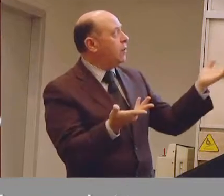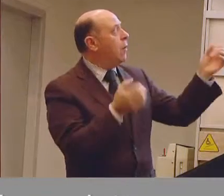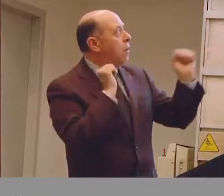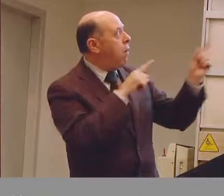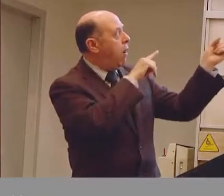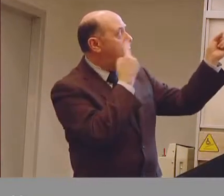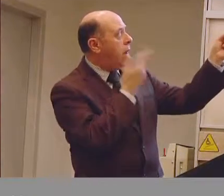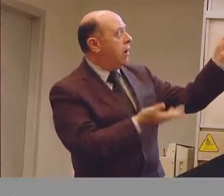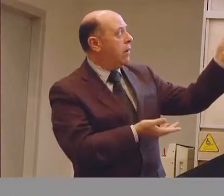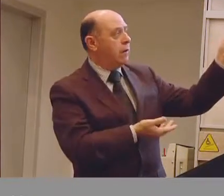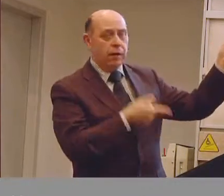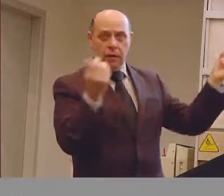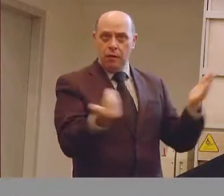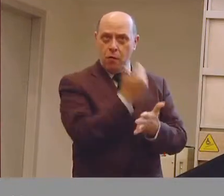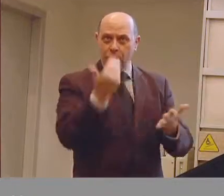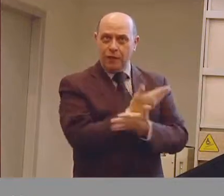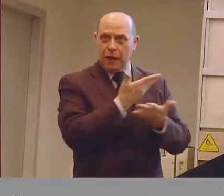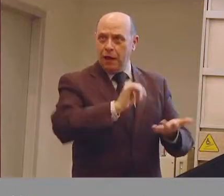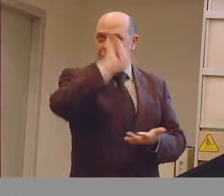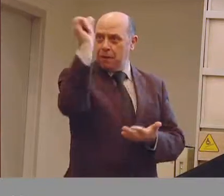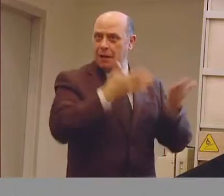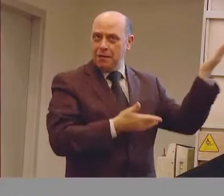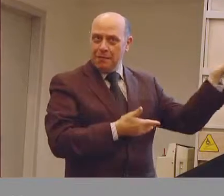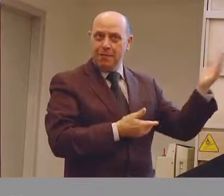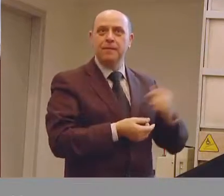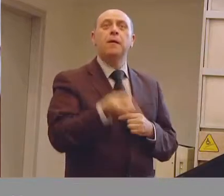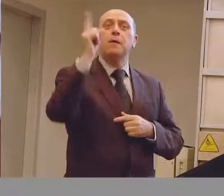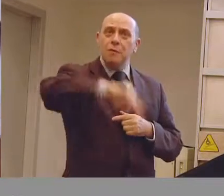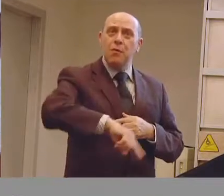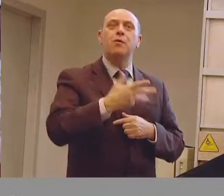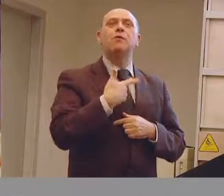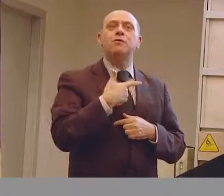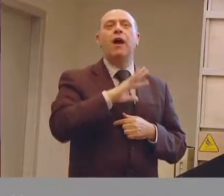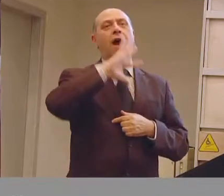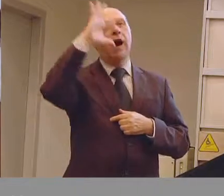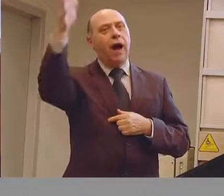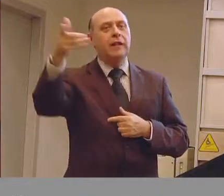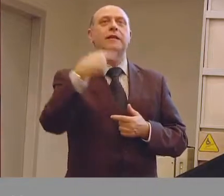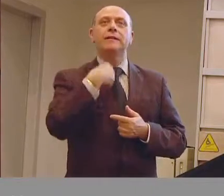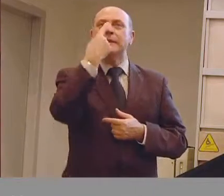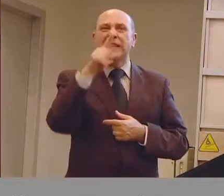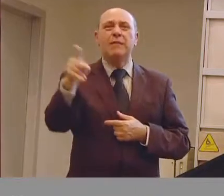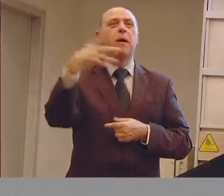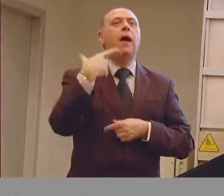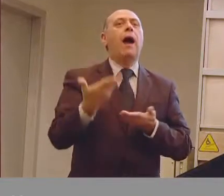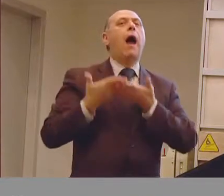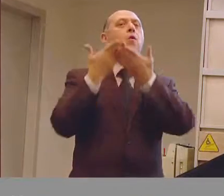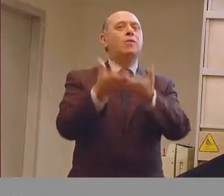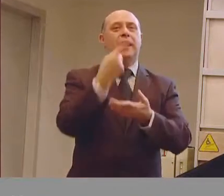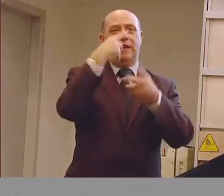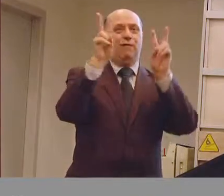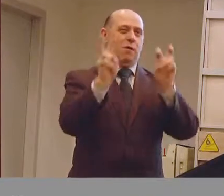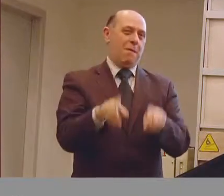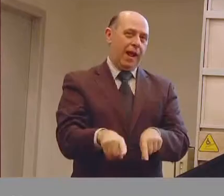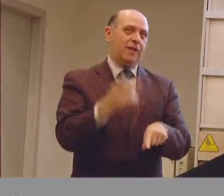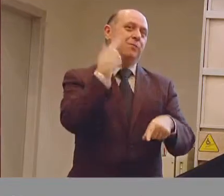assoluta. Abbiamo poi esplorato e abbiamo sviluppato anche delle competenze nell'ambito appunto degli ausili informatici